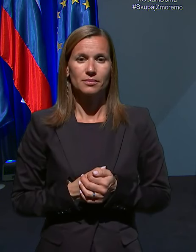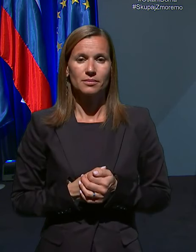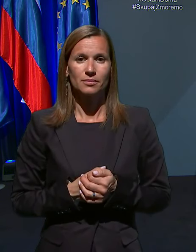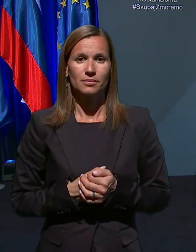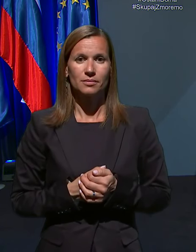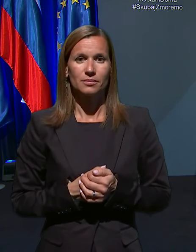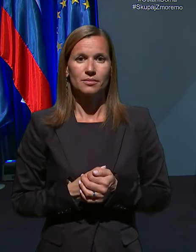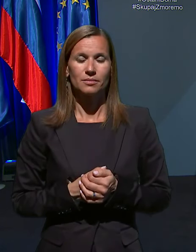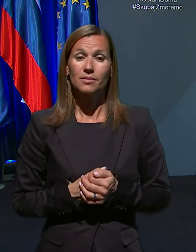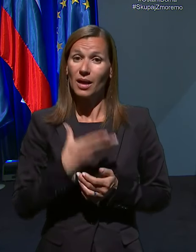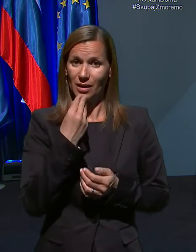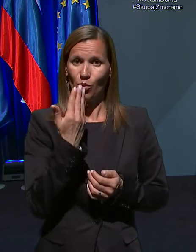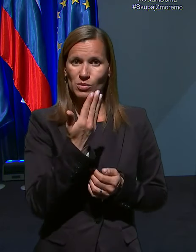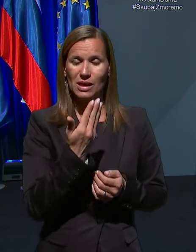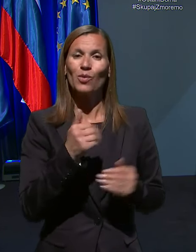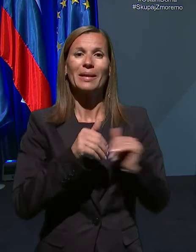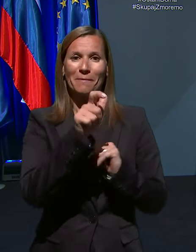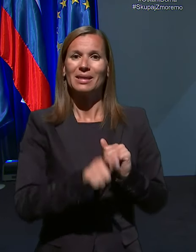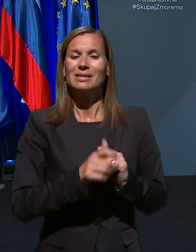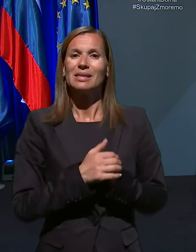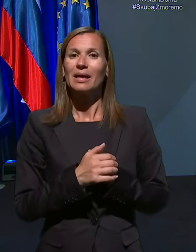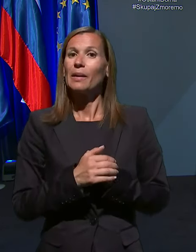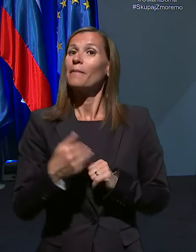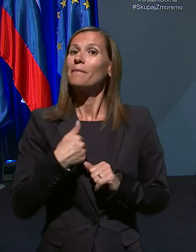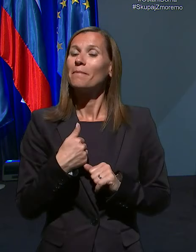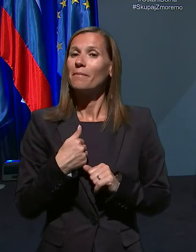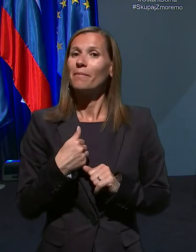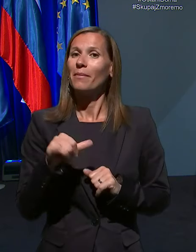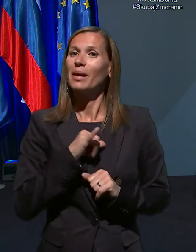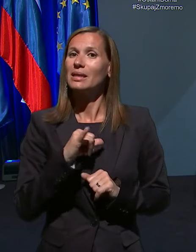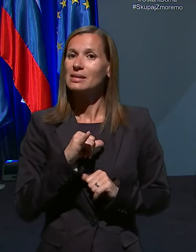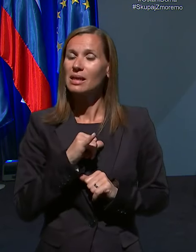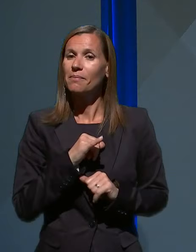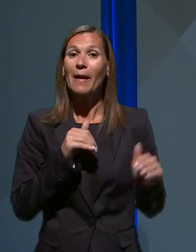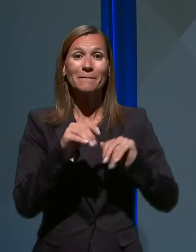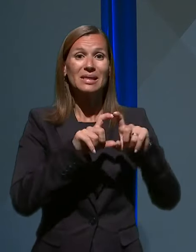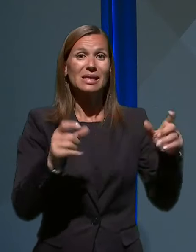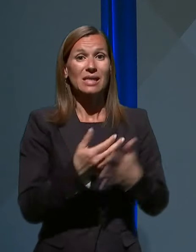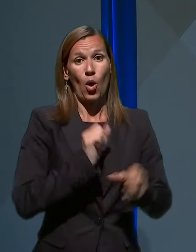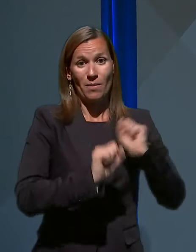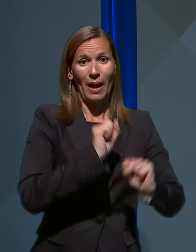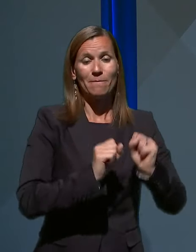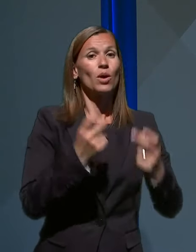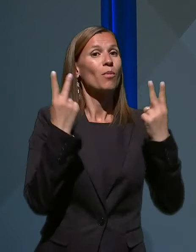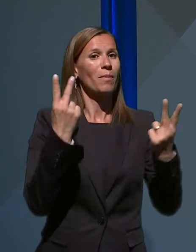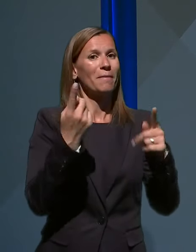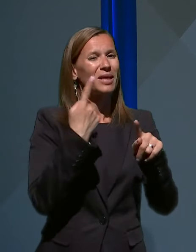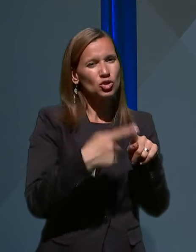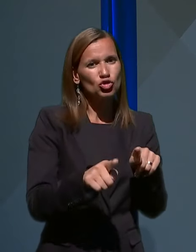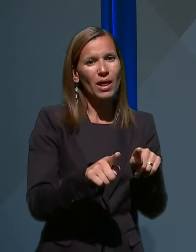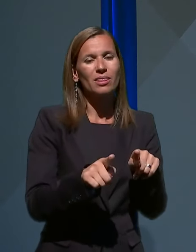Lepo pozdravljeni minister. Mene zanima, ministrstvo za obrambo je pomemben člen pri